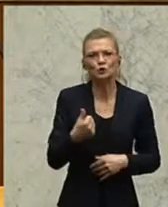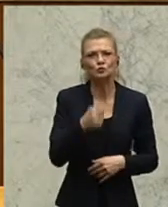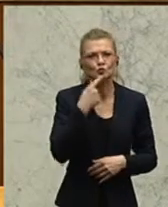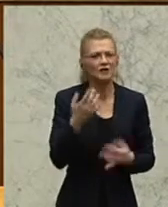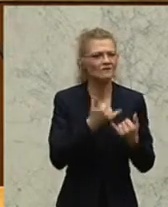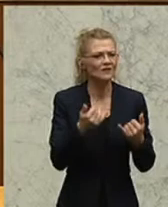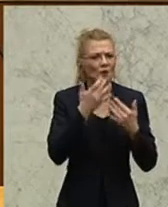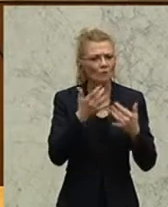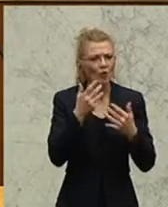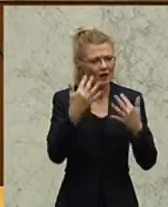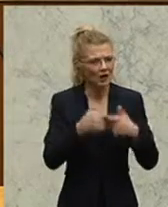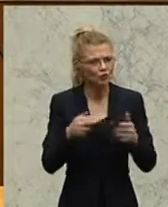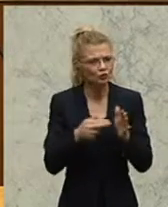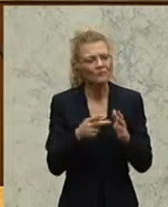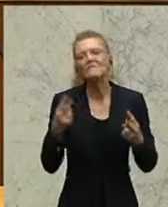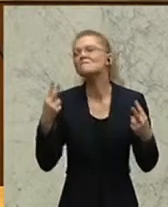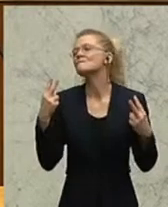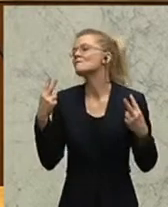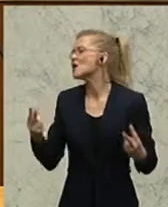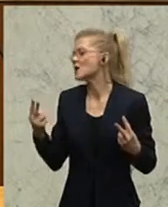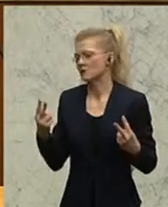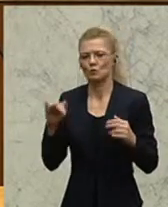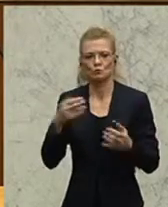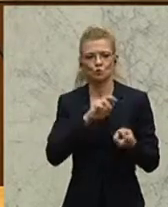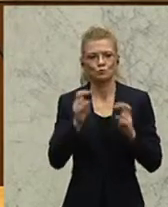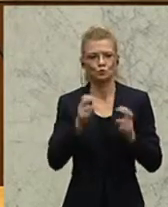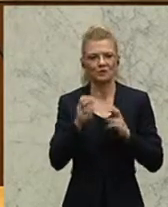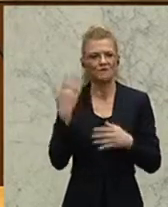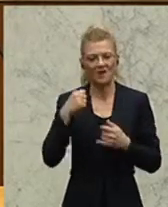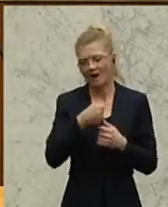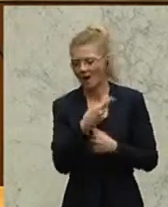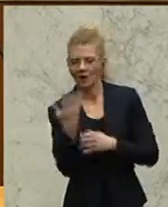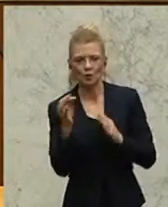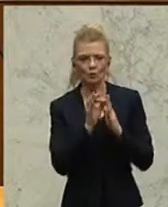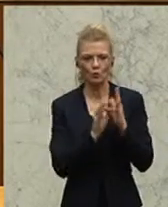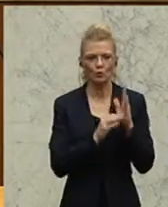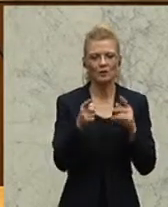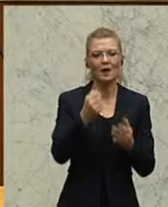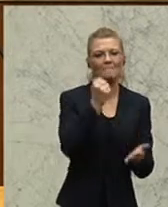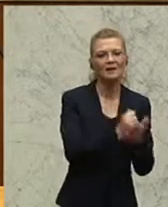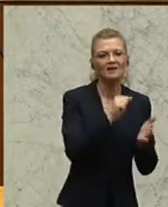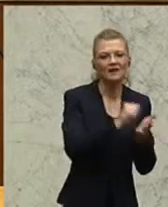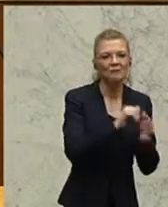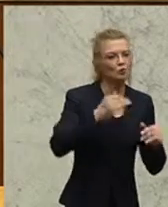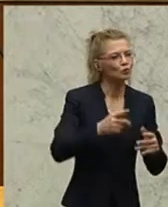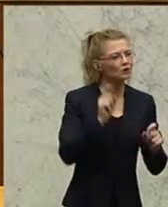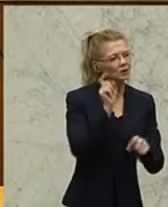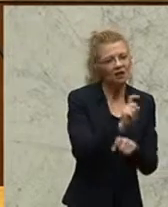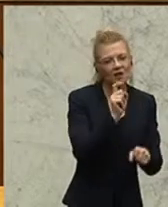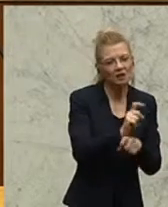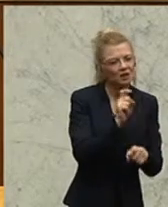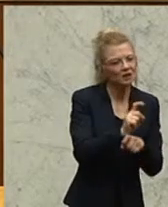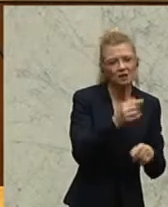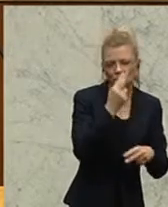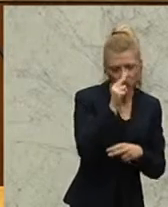dass ein großer Teil umgesetzt wird. Es hat einige Punkte gegeben, die beim Patentamt extrem kritisch zu bewerten waren. Doppelgeistigkeiten,